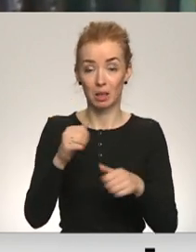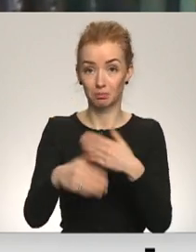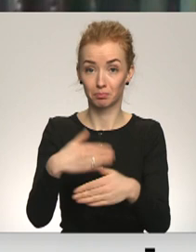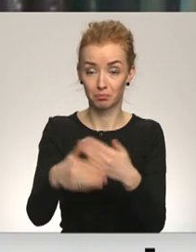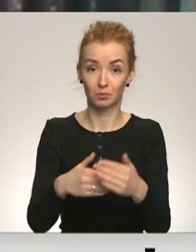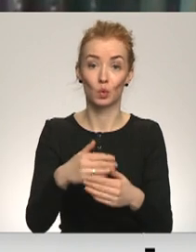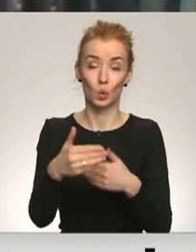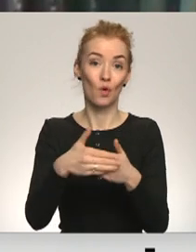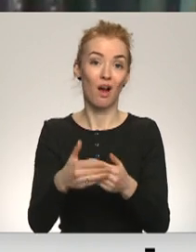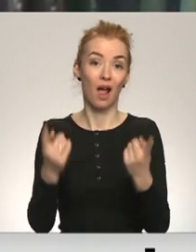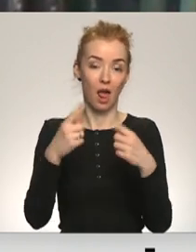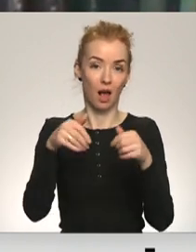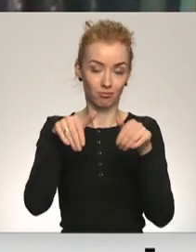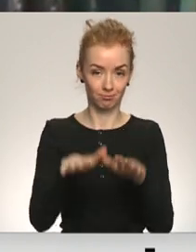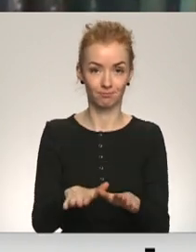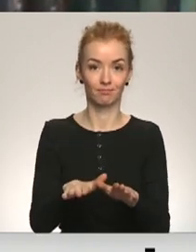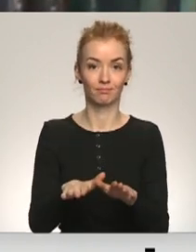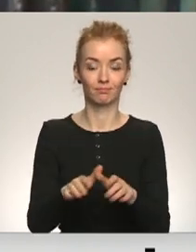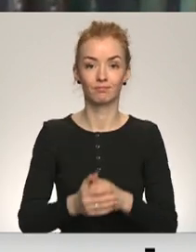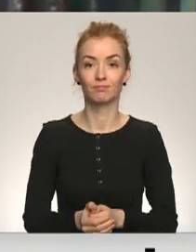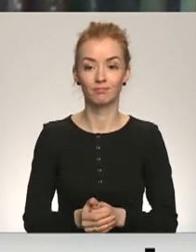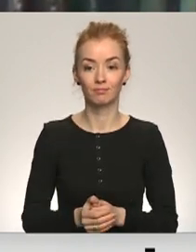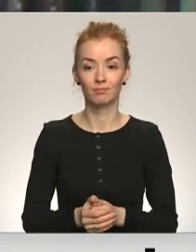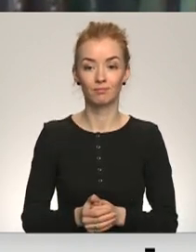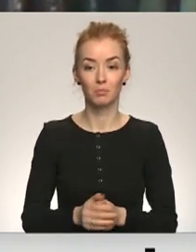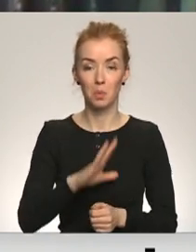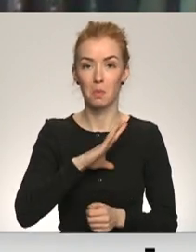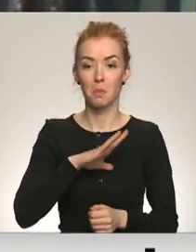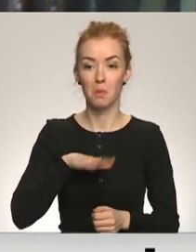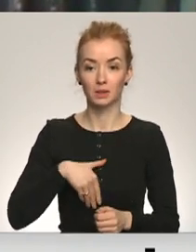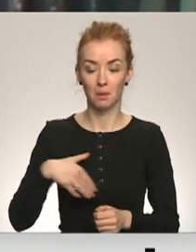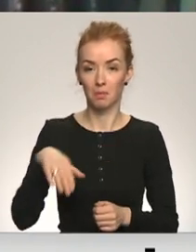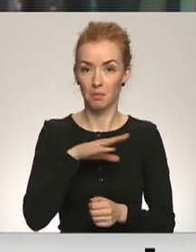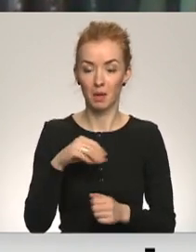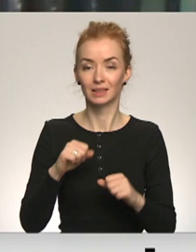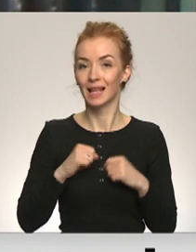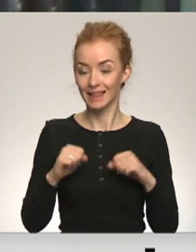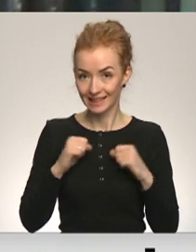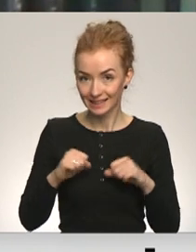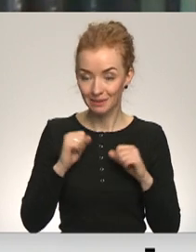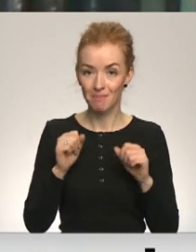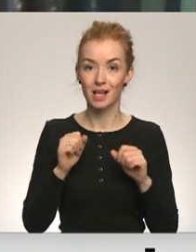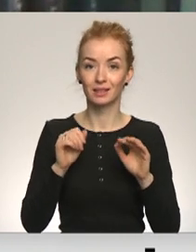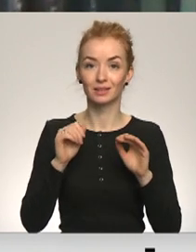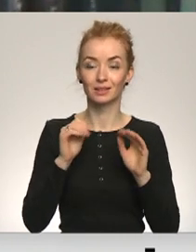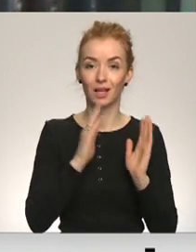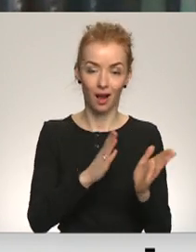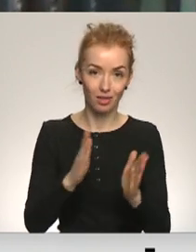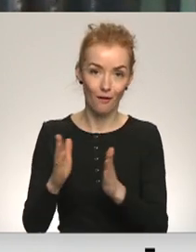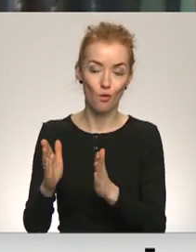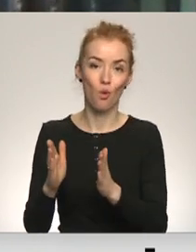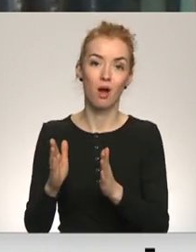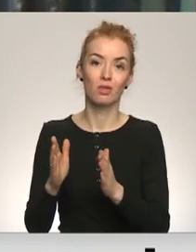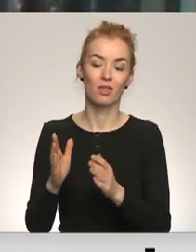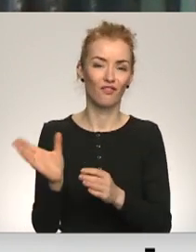pavisam tuvākā laika jautājums. Pēc tam mēs darīsim visu iespējamo, lai sagatavot šo